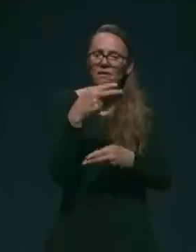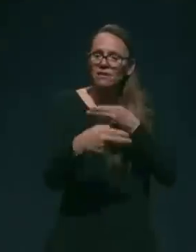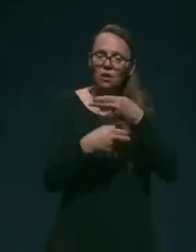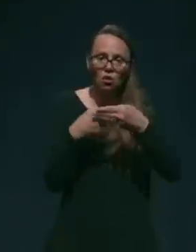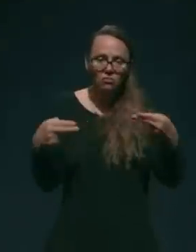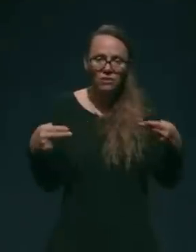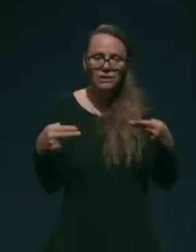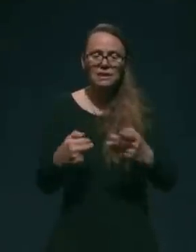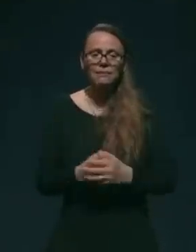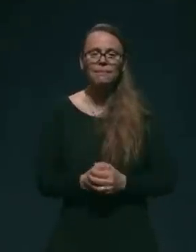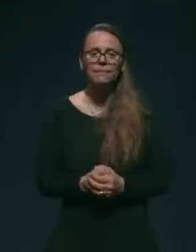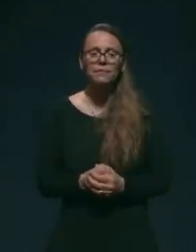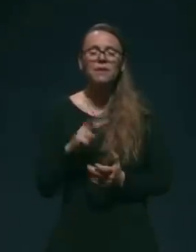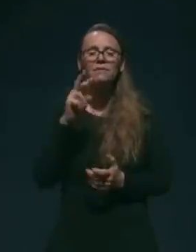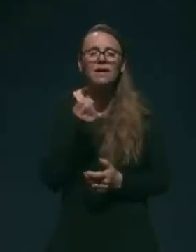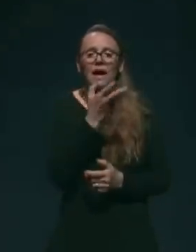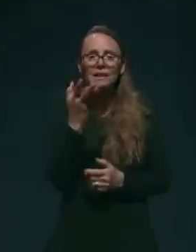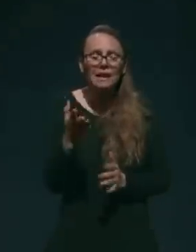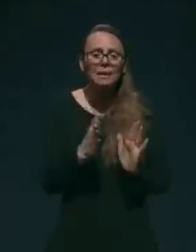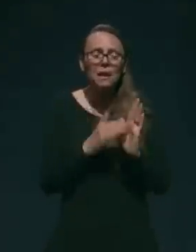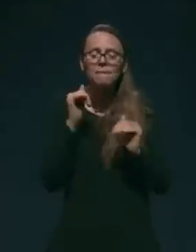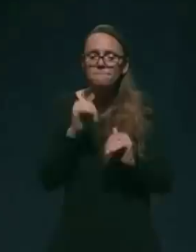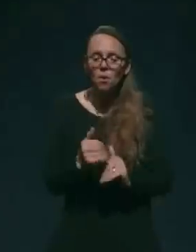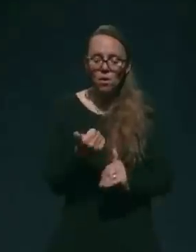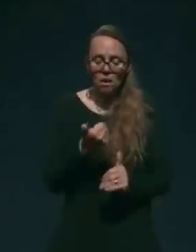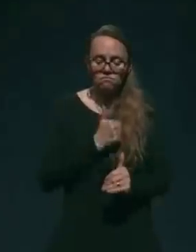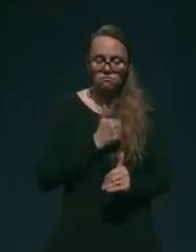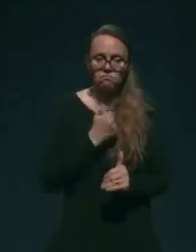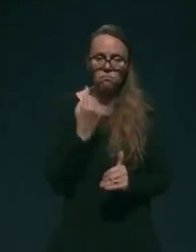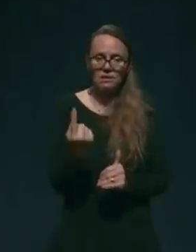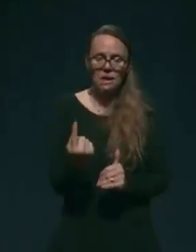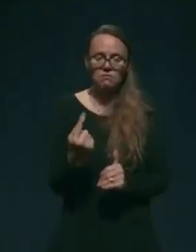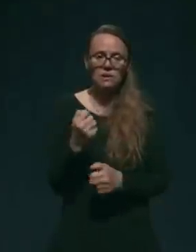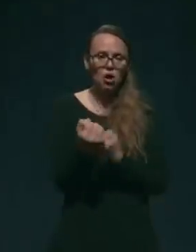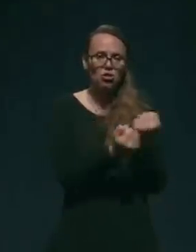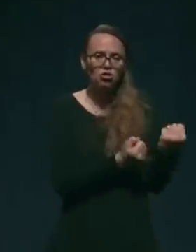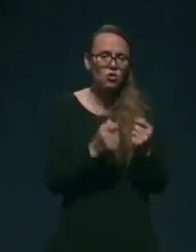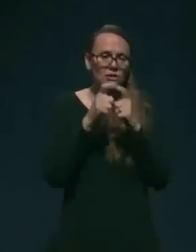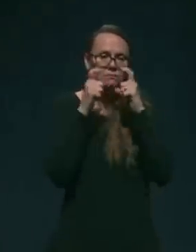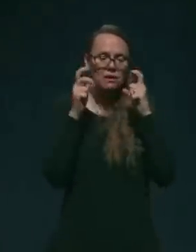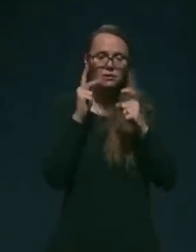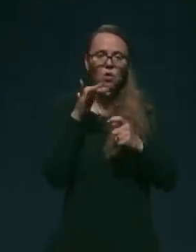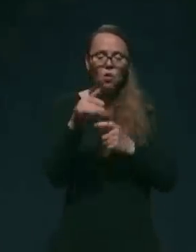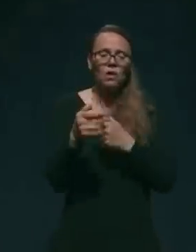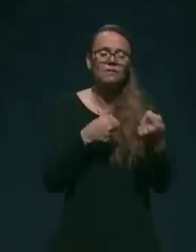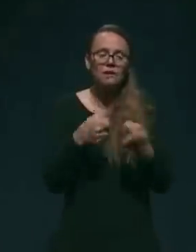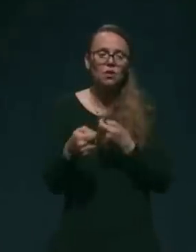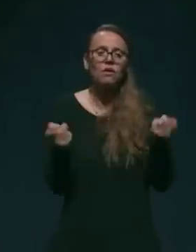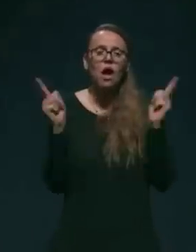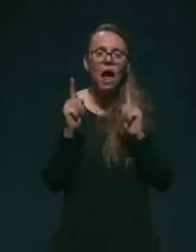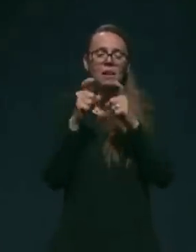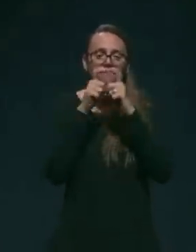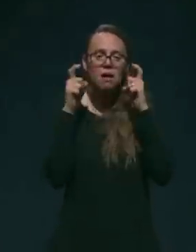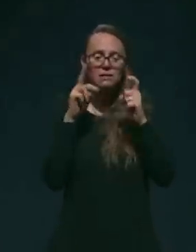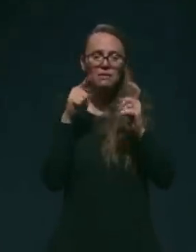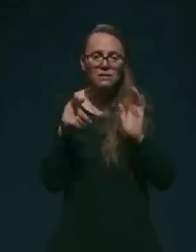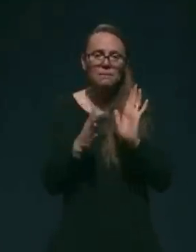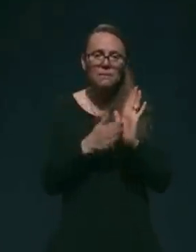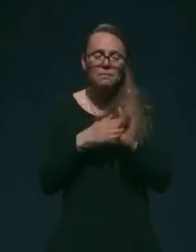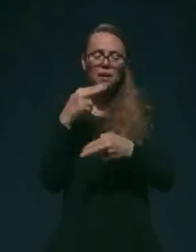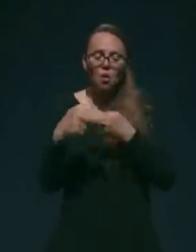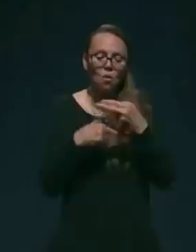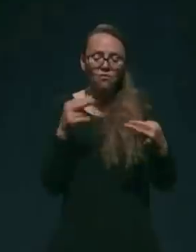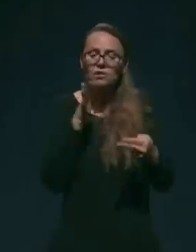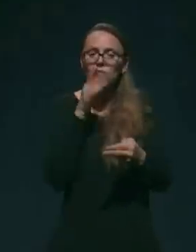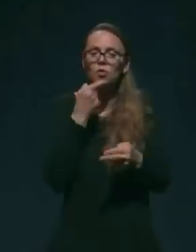V katerih primerjih mora posameznik nositi masko, ko gre v trgovino, a je maska v tem primeru obvezna, bo kdo